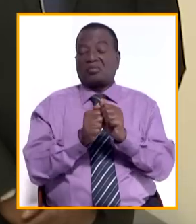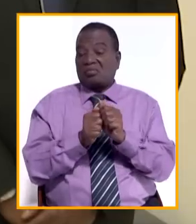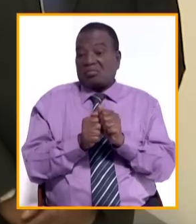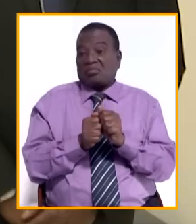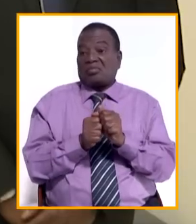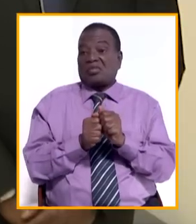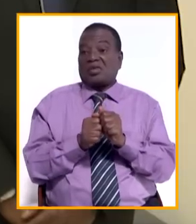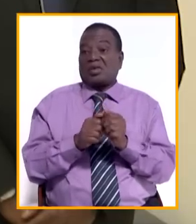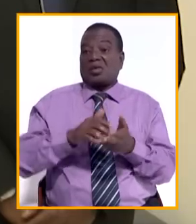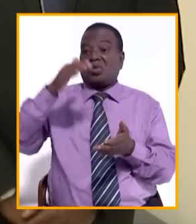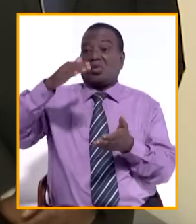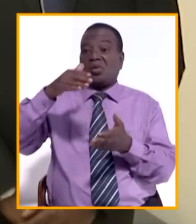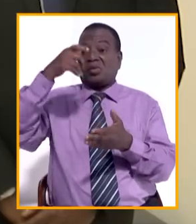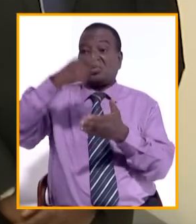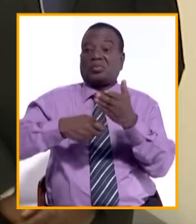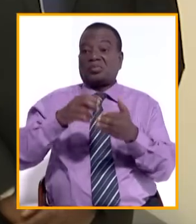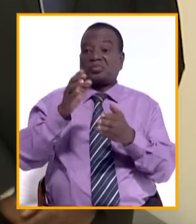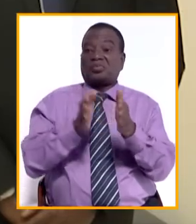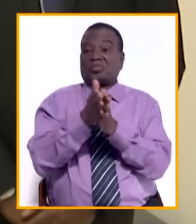hausse des taux d'intérêt.